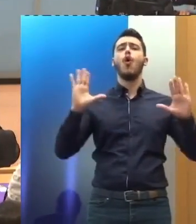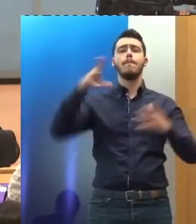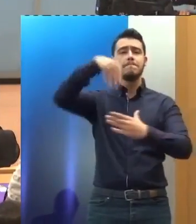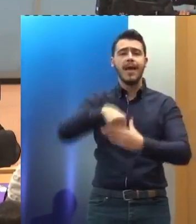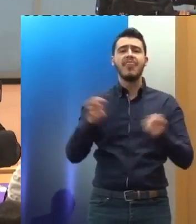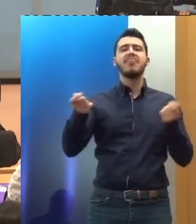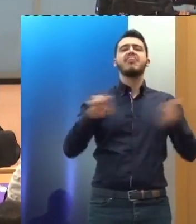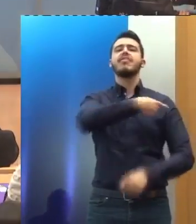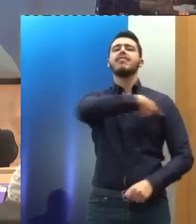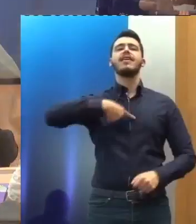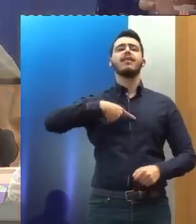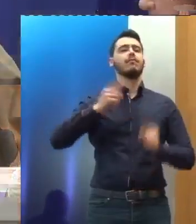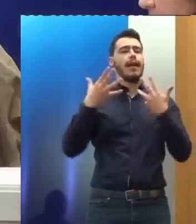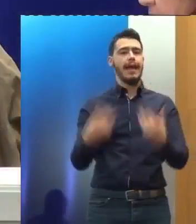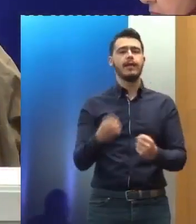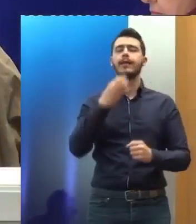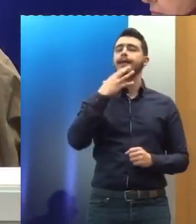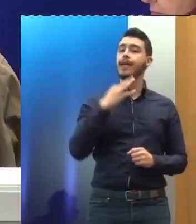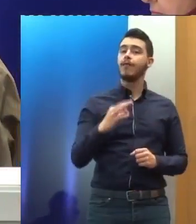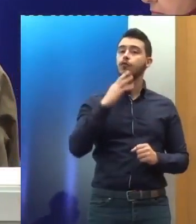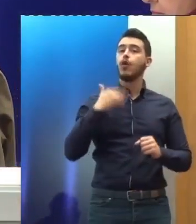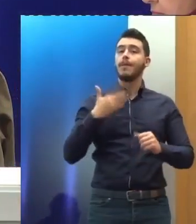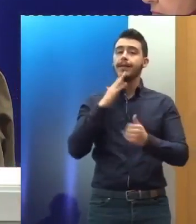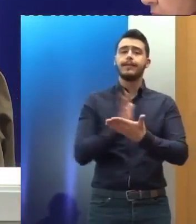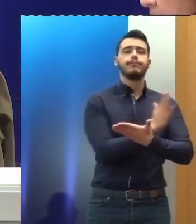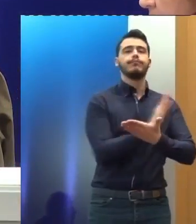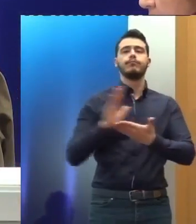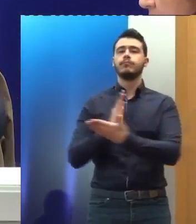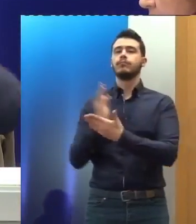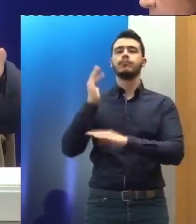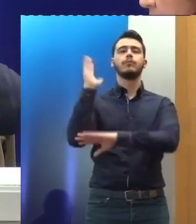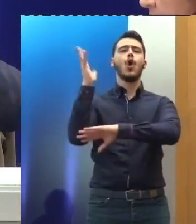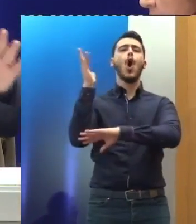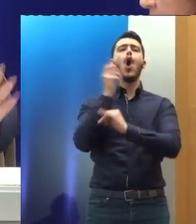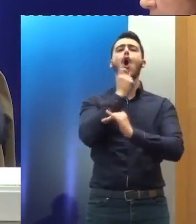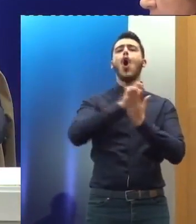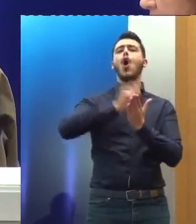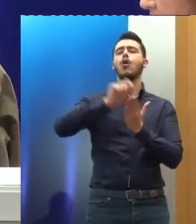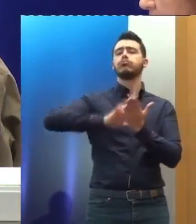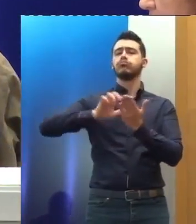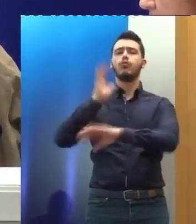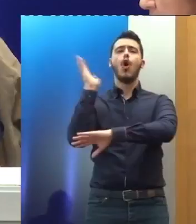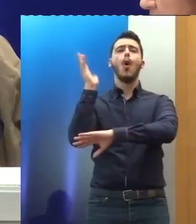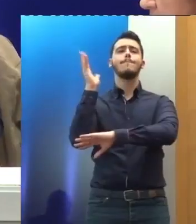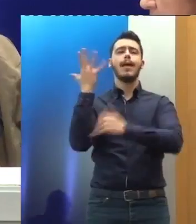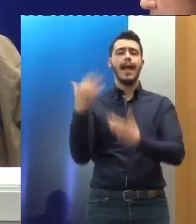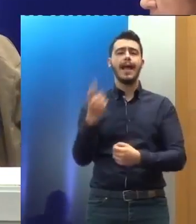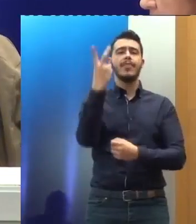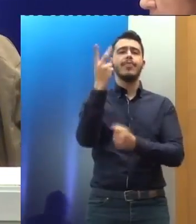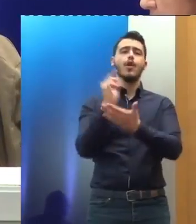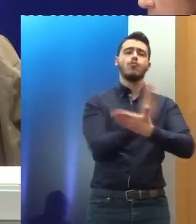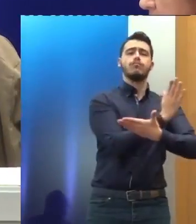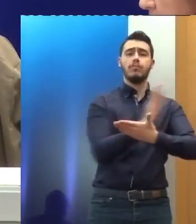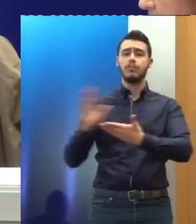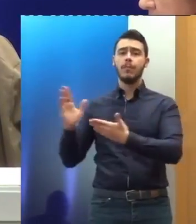αυτό έχουμε μοιράσει κατά κάποιον τρόπο δύο μέρη η συζήτησή μας.